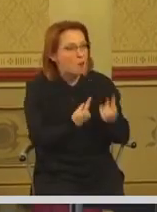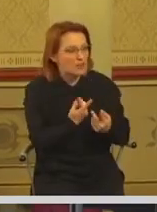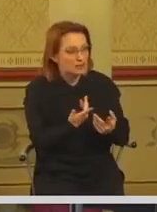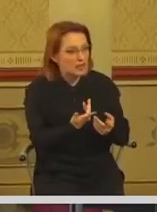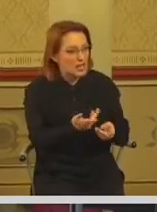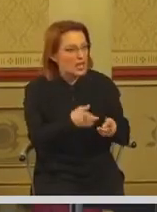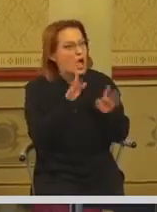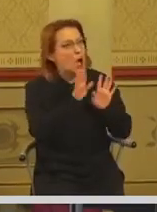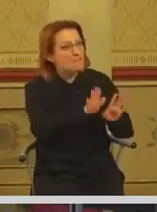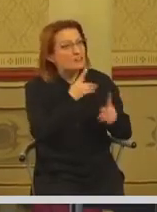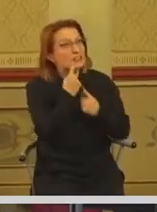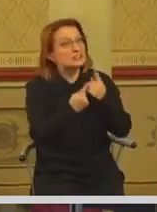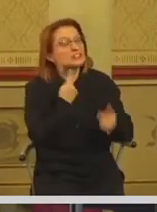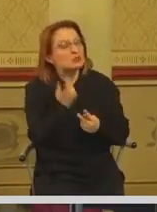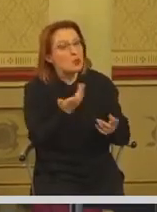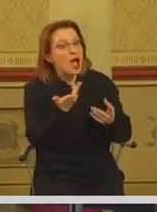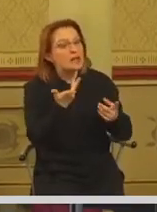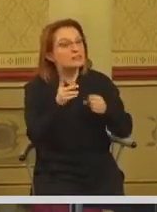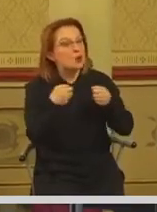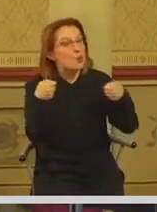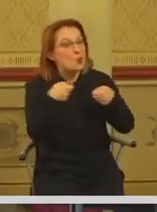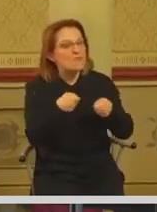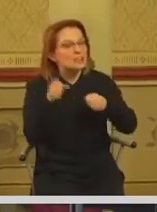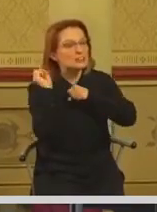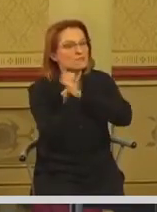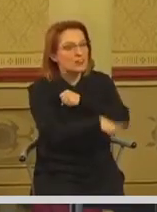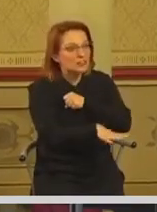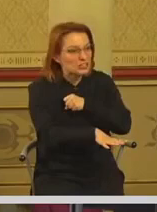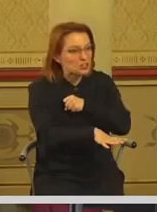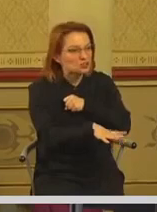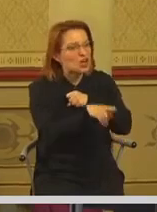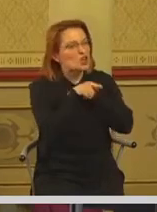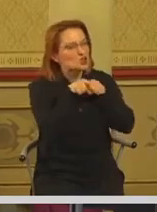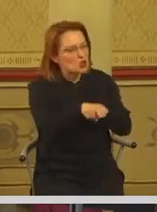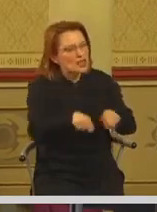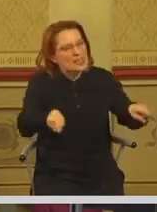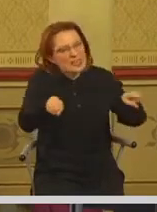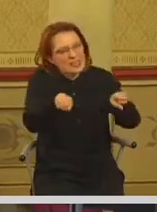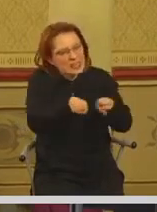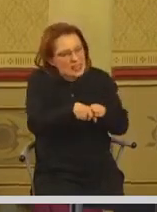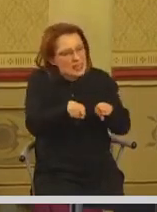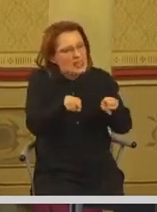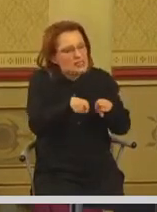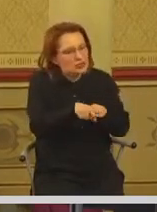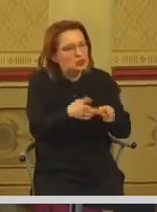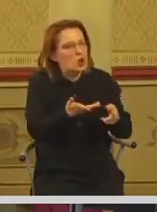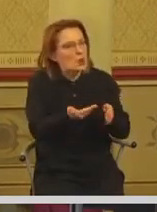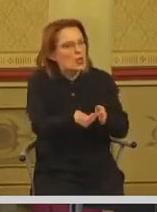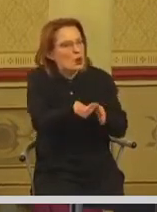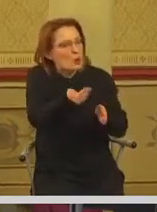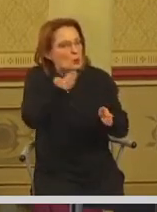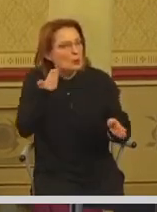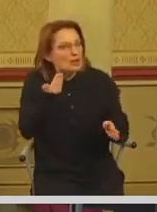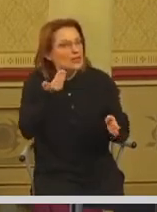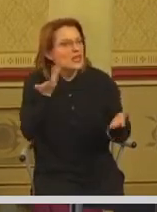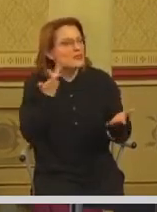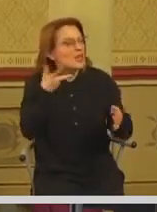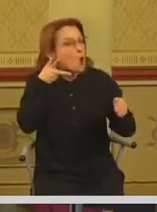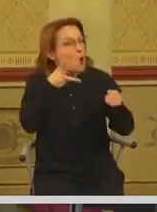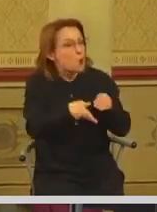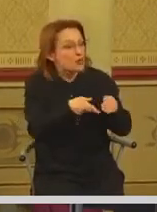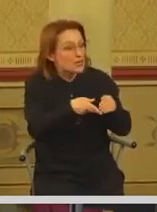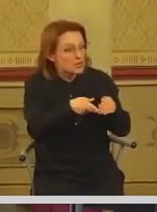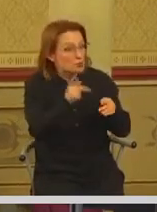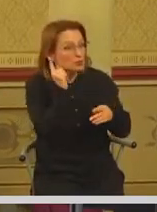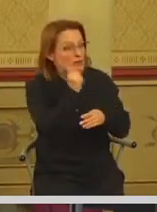Vrtićima je praktički isto kao što je bilo prijeno što je ukinuta mjera roditelj